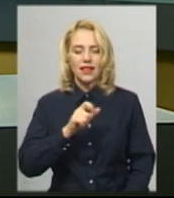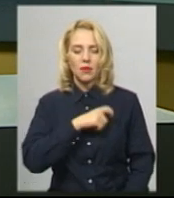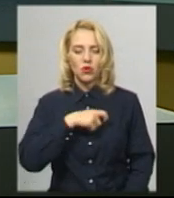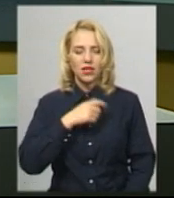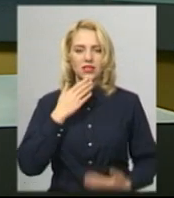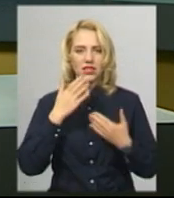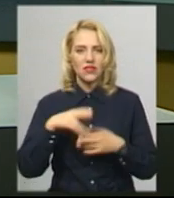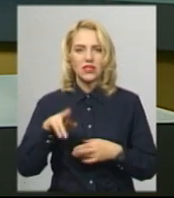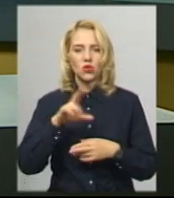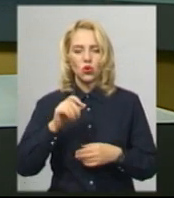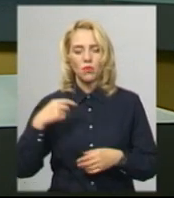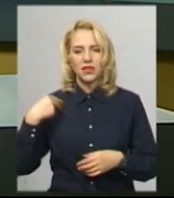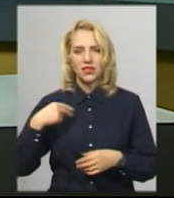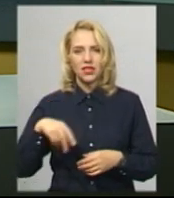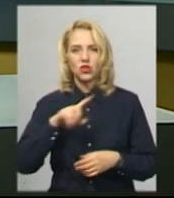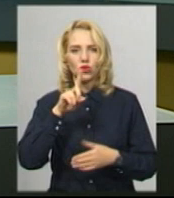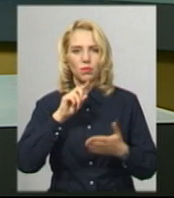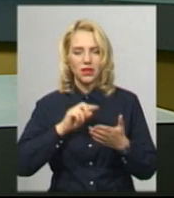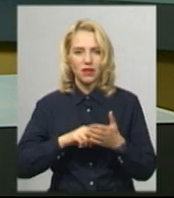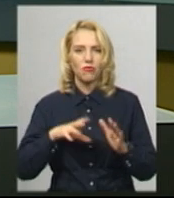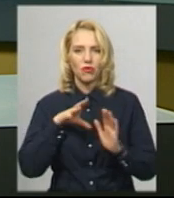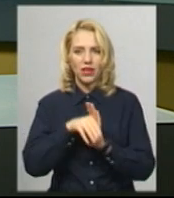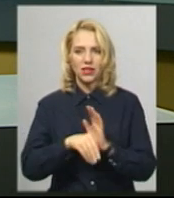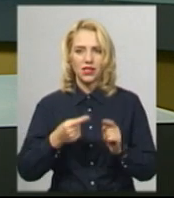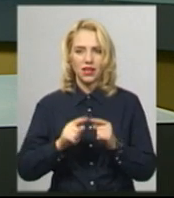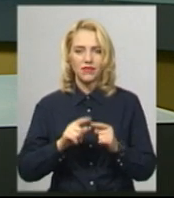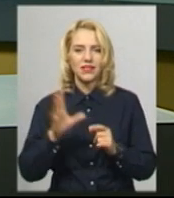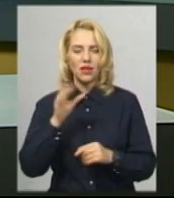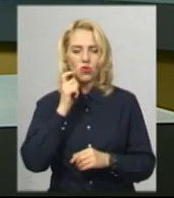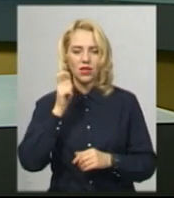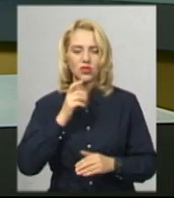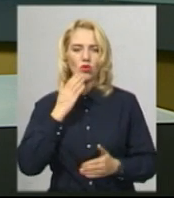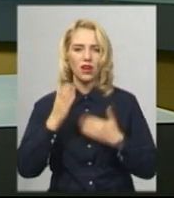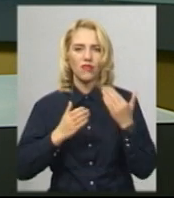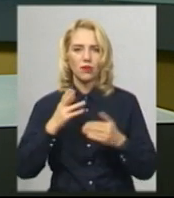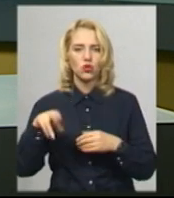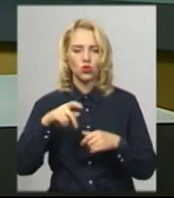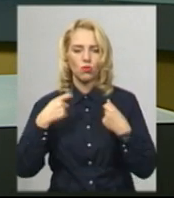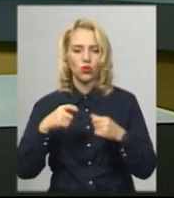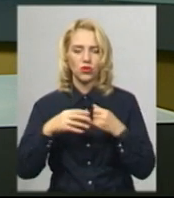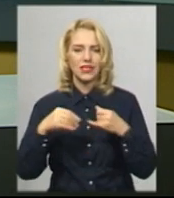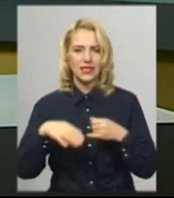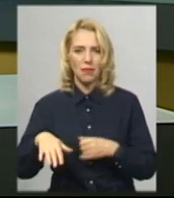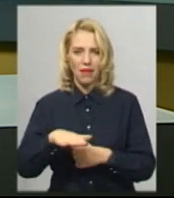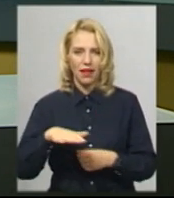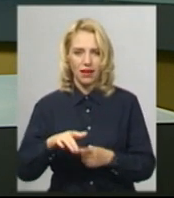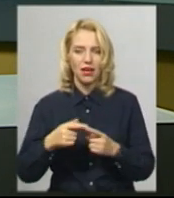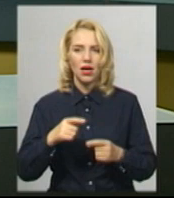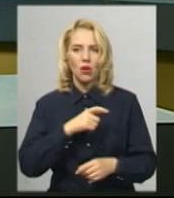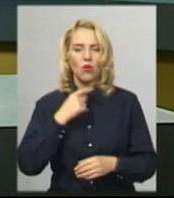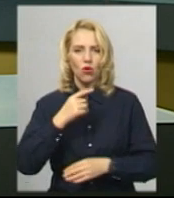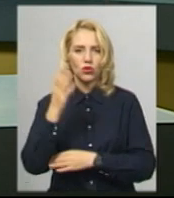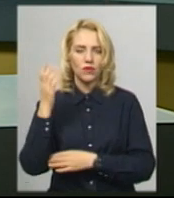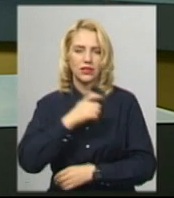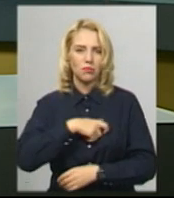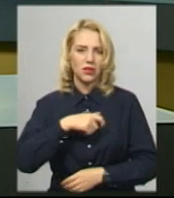питань проведення всеукраїнського референдуму щодо можливості продажу сільськогосподарських земель, проголосували сіоні депутати Хмельницької обласної